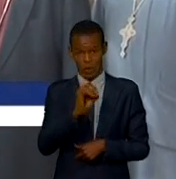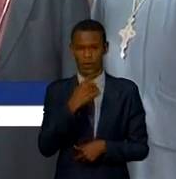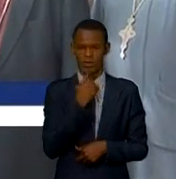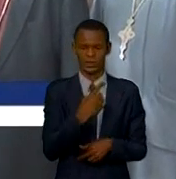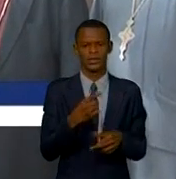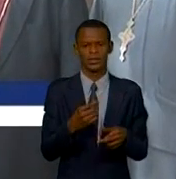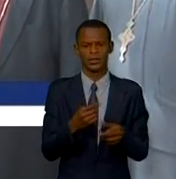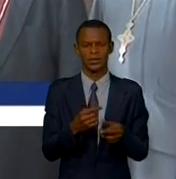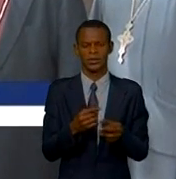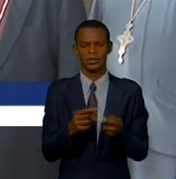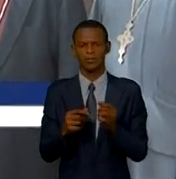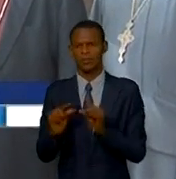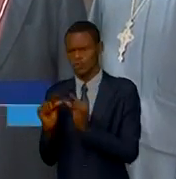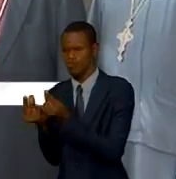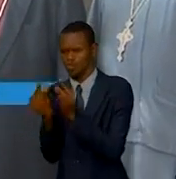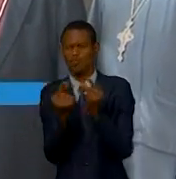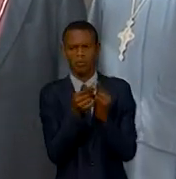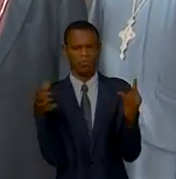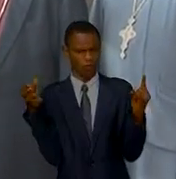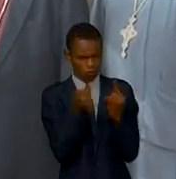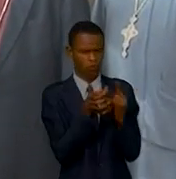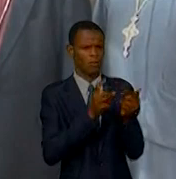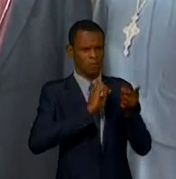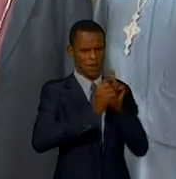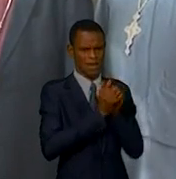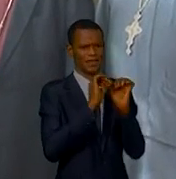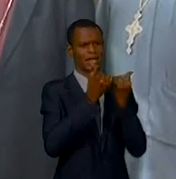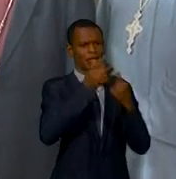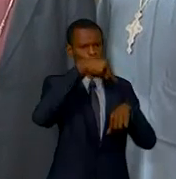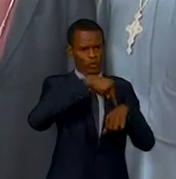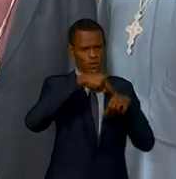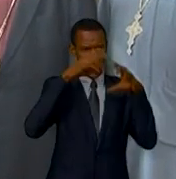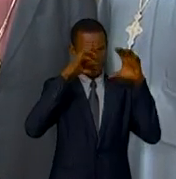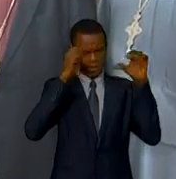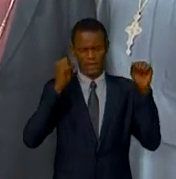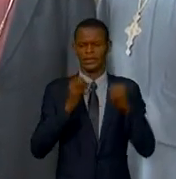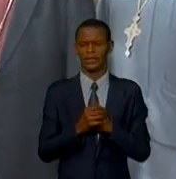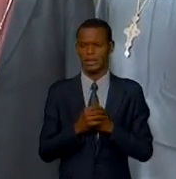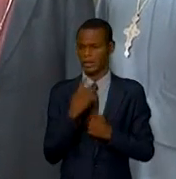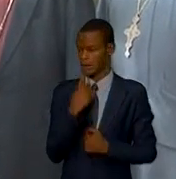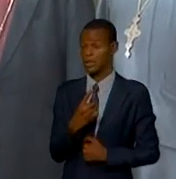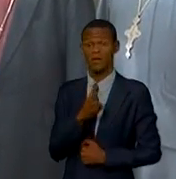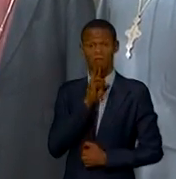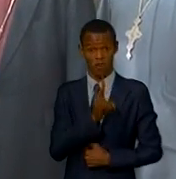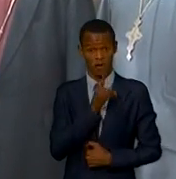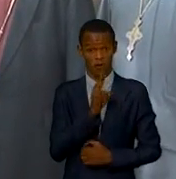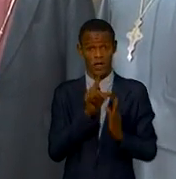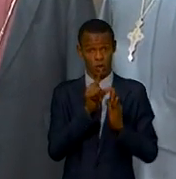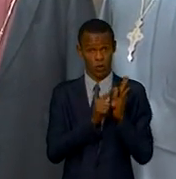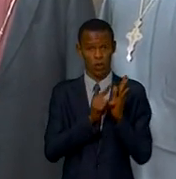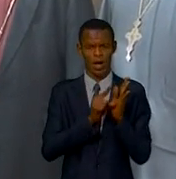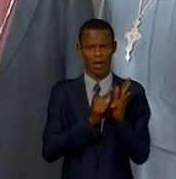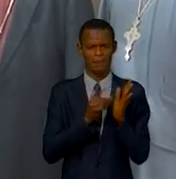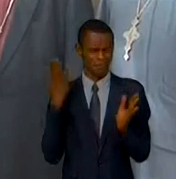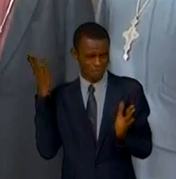'Assemblée nationale, qui a été très collaborant, vraiment les violences accordent, et reconnaît que la loi Lutundoula est à